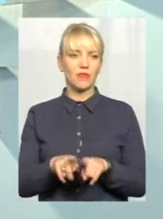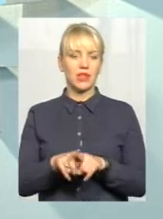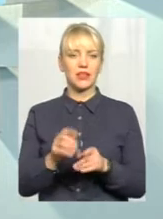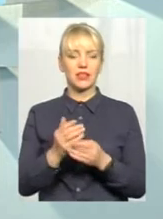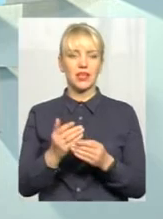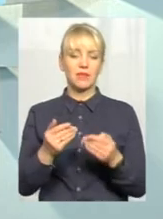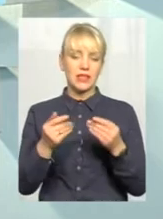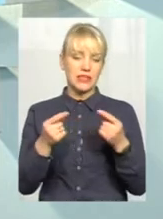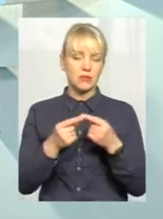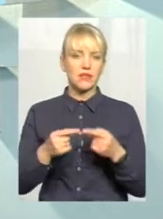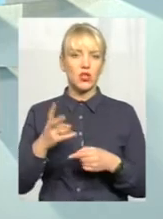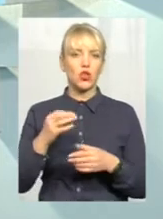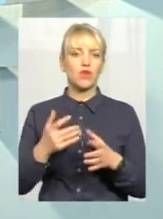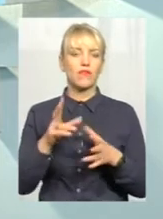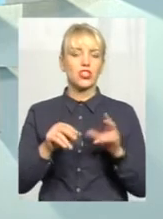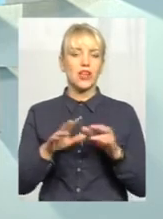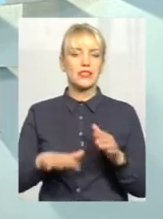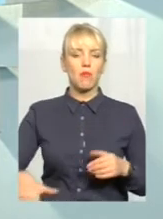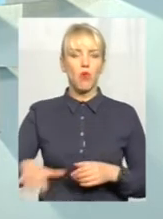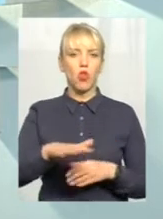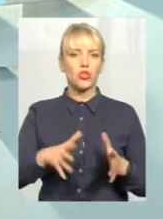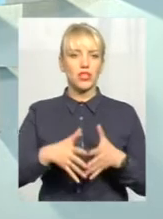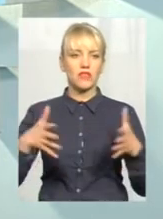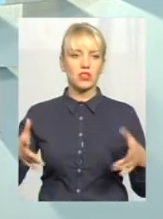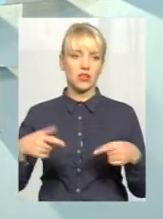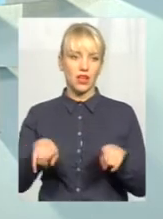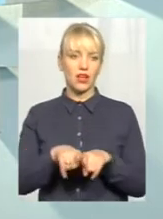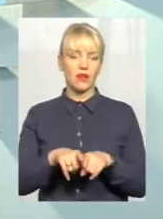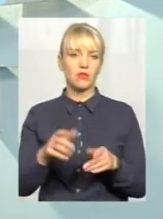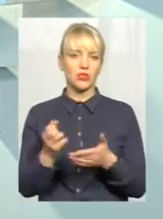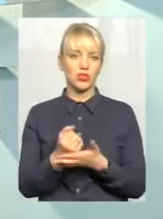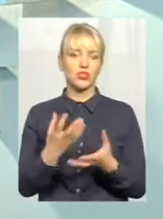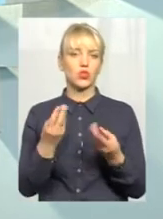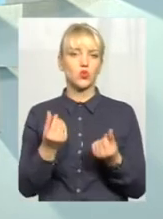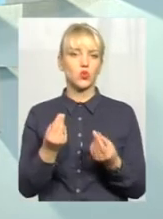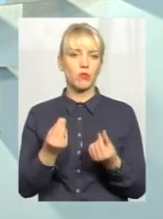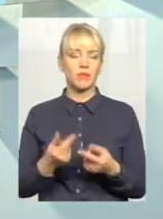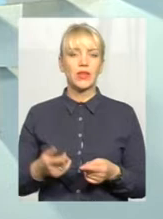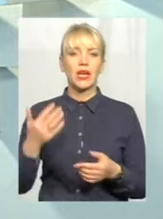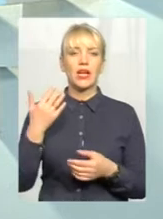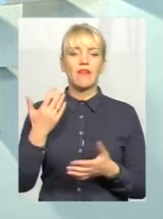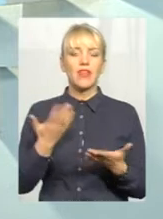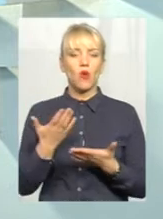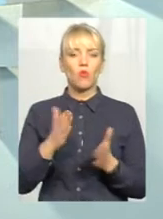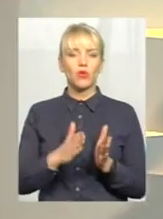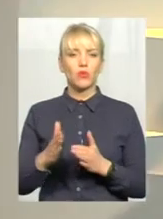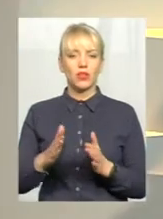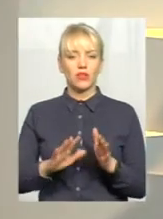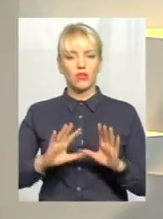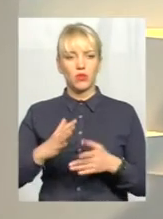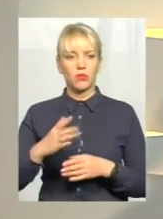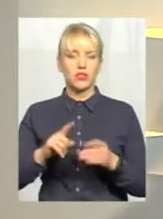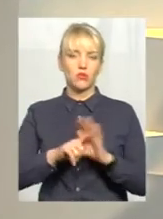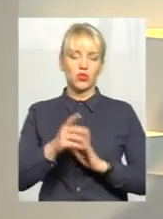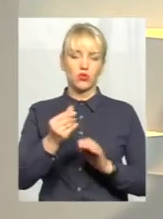співставні, але за площою однієї з найбільших. І тому, відповідно, вони отримували такі суми. В якому порядку взагалі це відбувається? Спочатку виділяється сума,